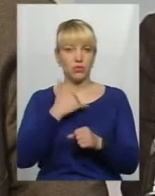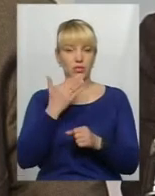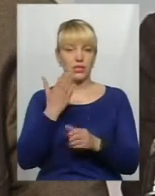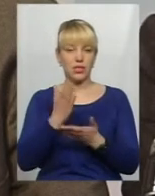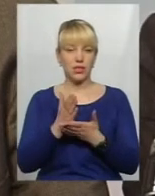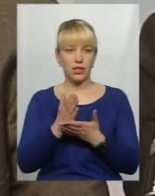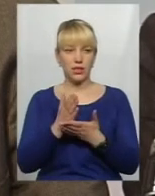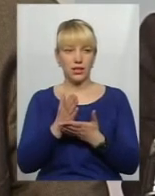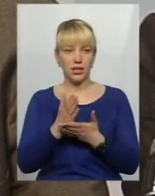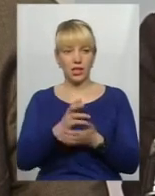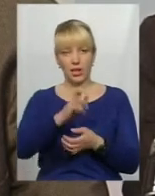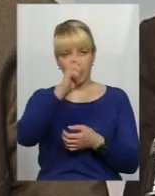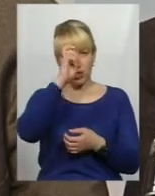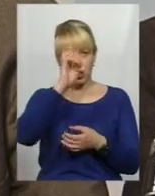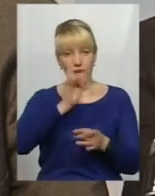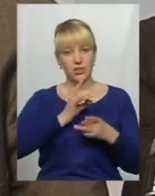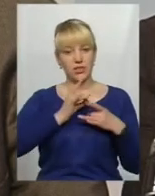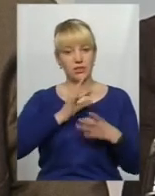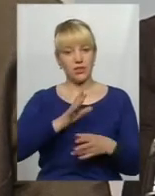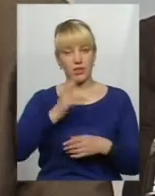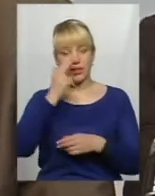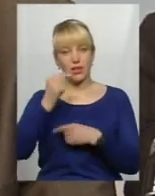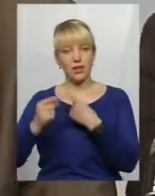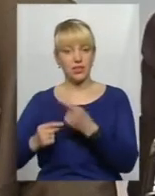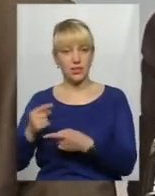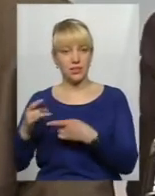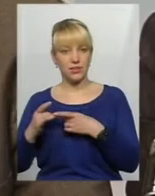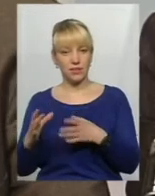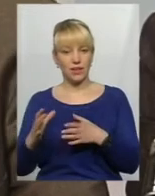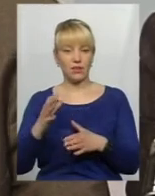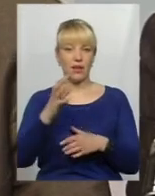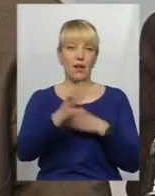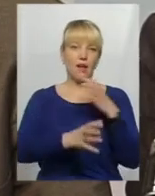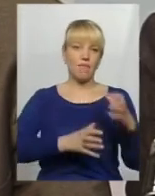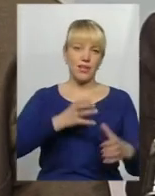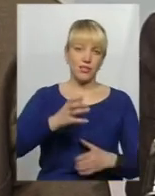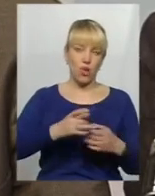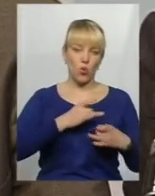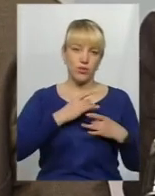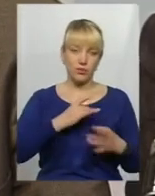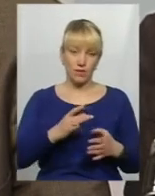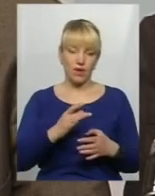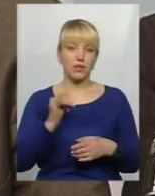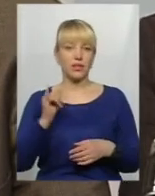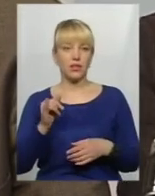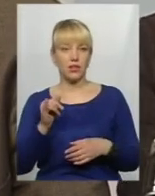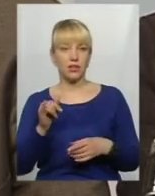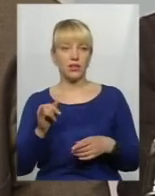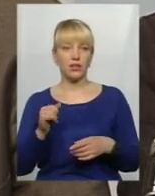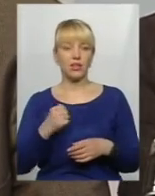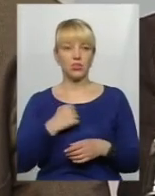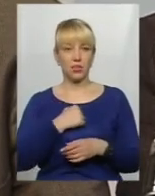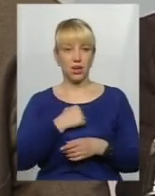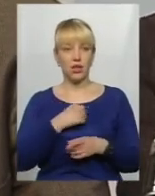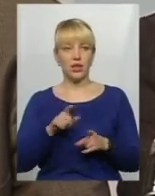будуть іменуватися державні свята, традиційні свята, міжнародні свята. Ну і, на жаль,